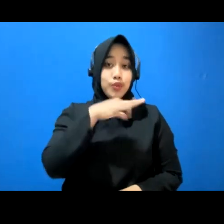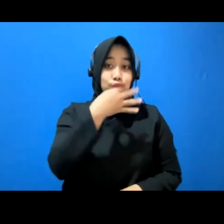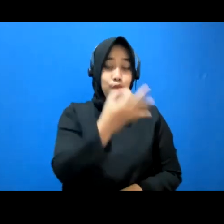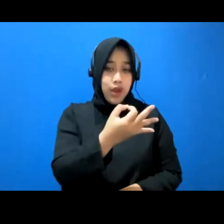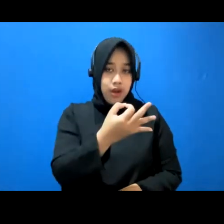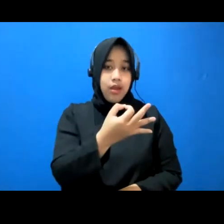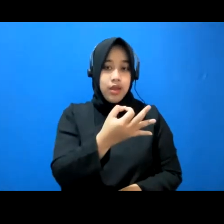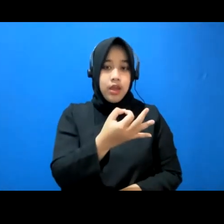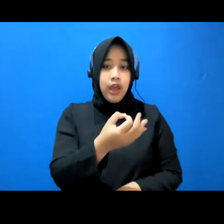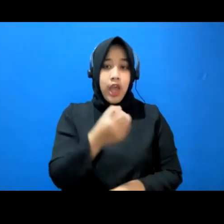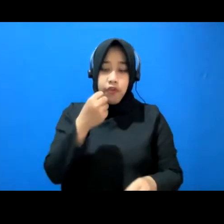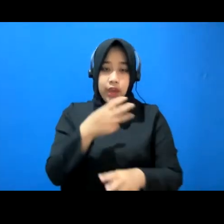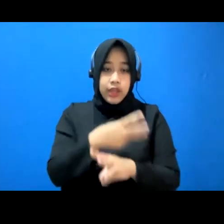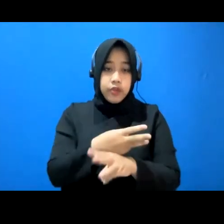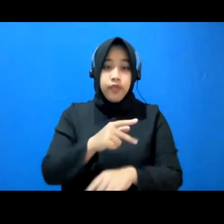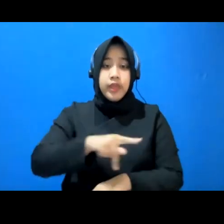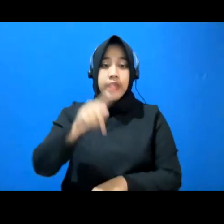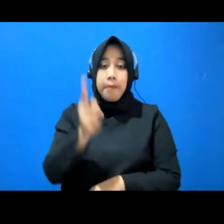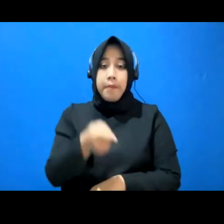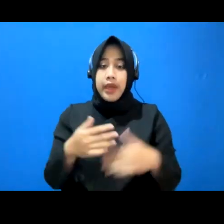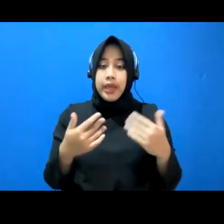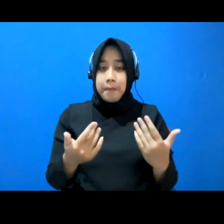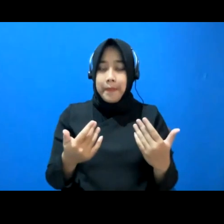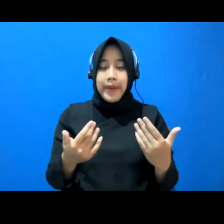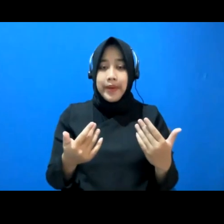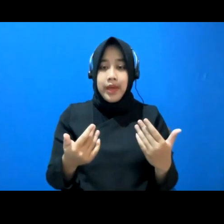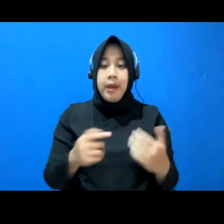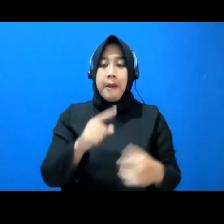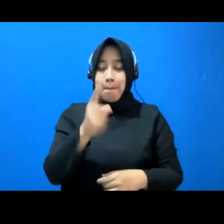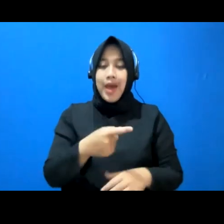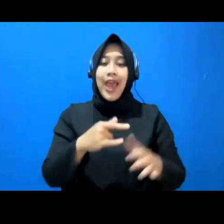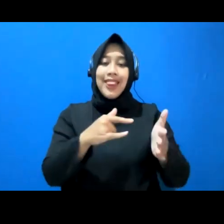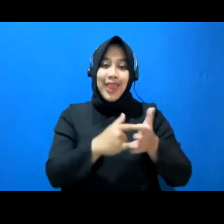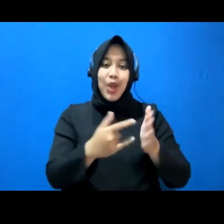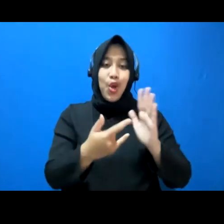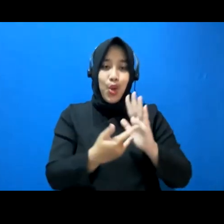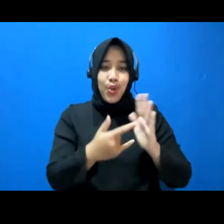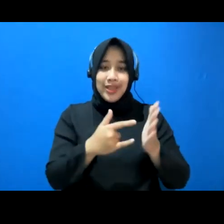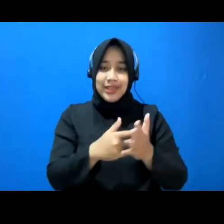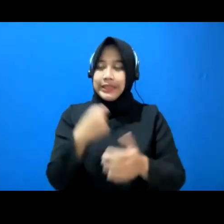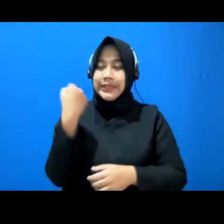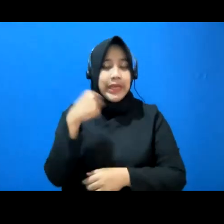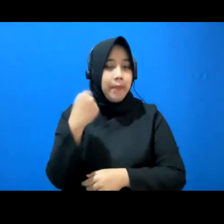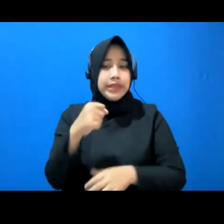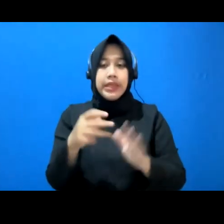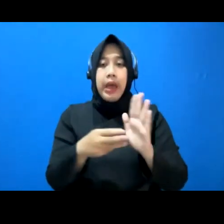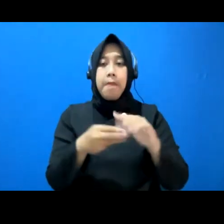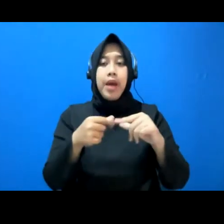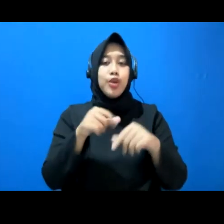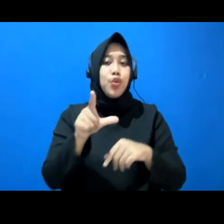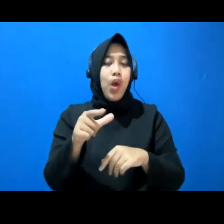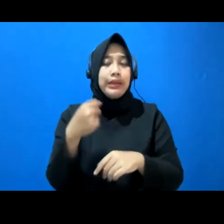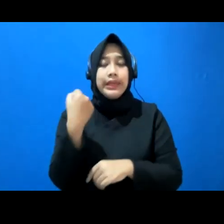supaya lebih efektif, ya kita gunakan teknologi. Nggak bisa manual. Seperti itu.